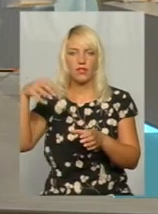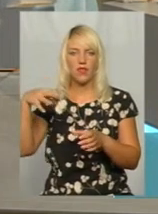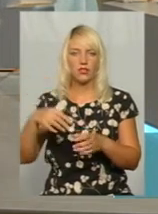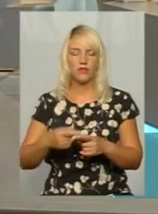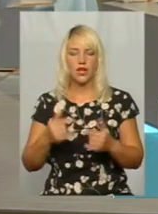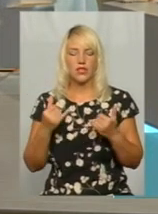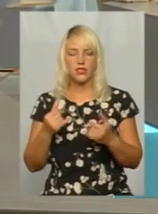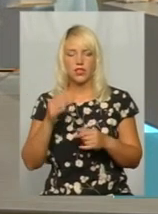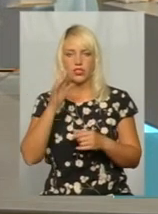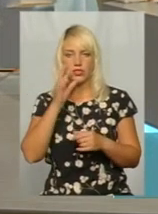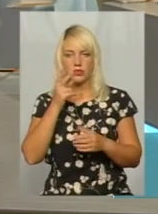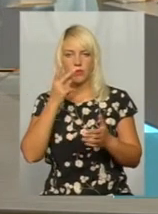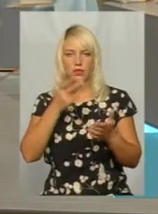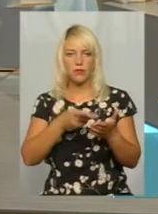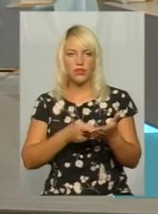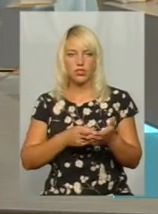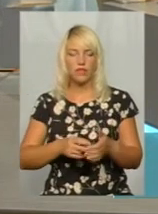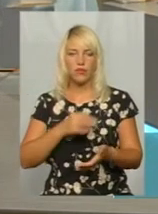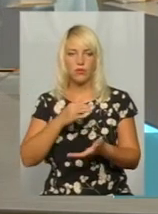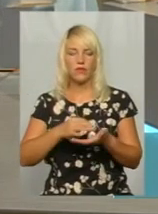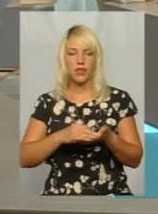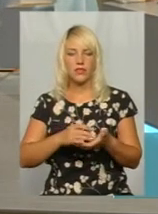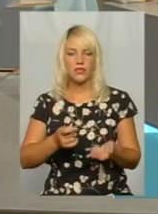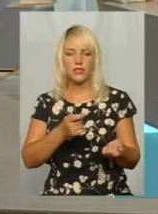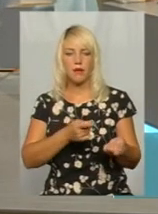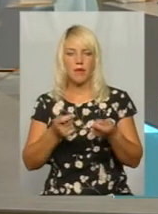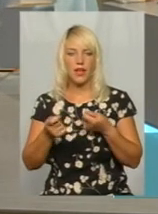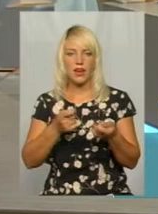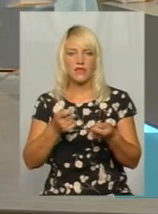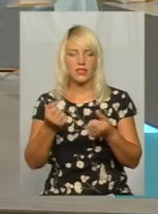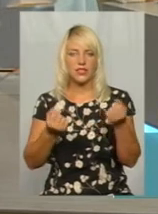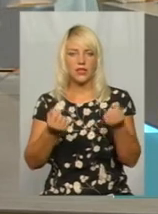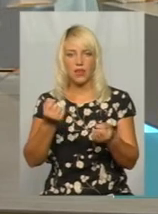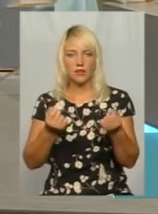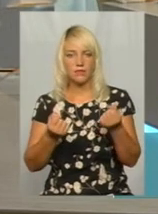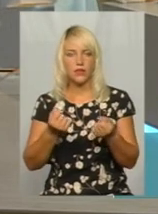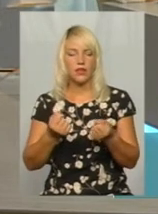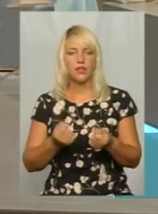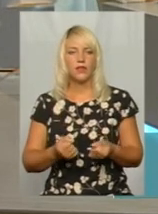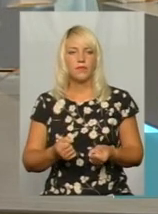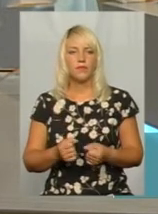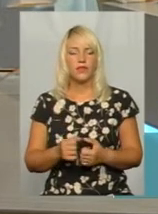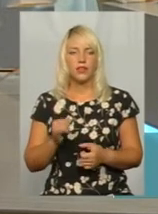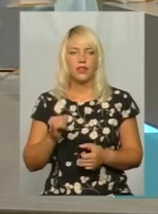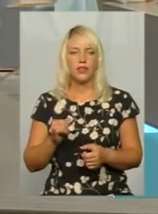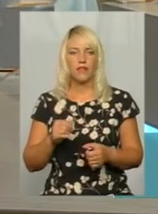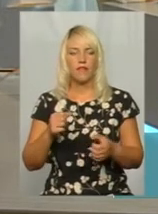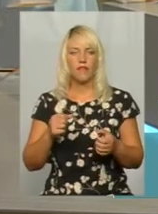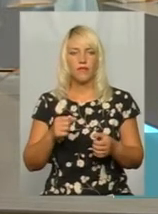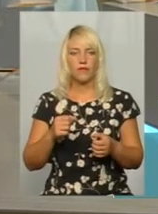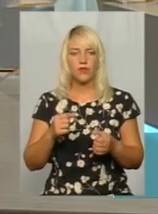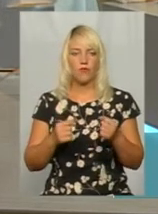передбачено відповідальність перевізника за перевезення вантажу з перевищення вагових параметрів та водія.